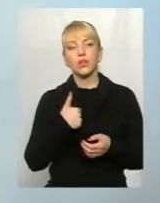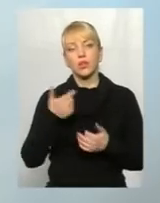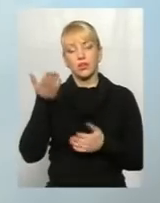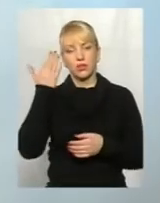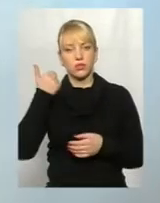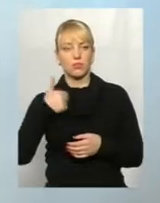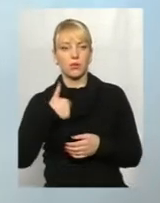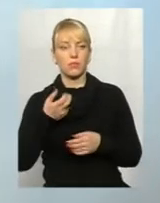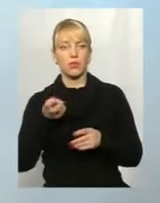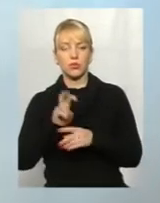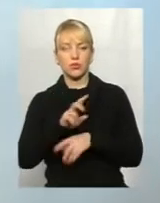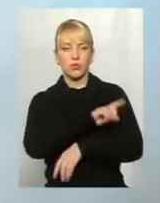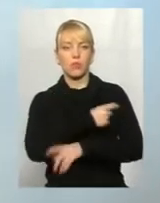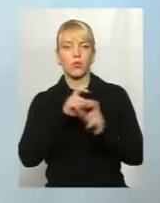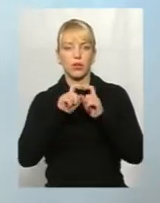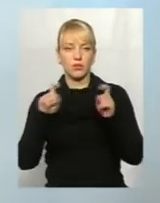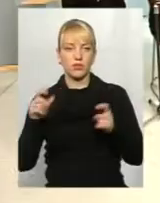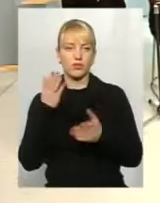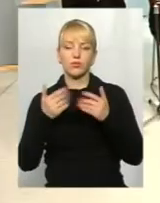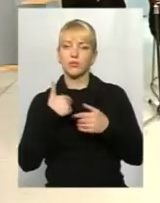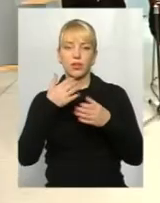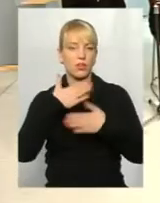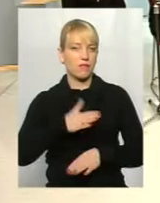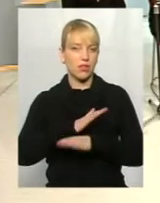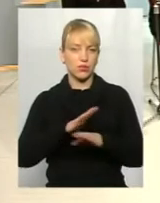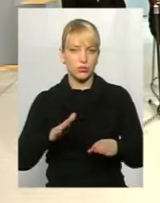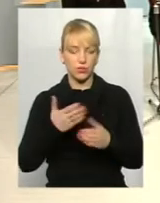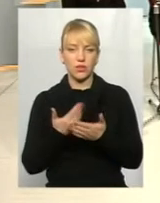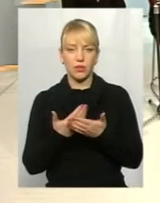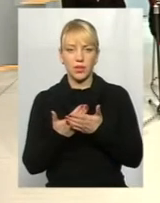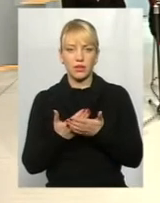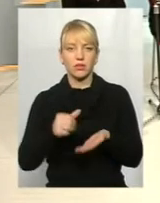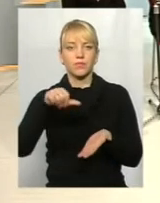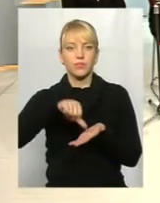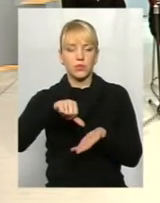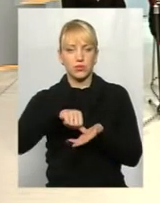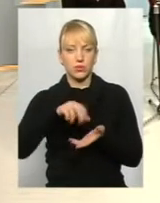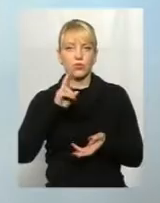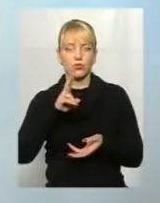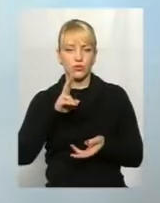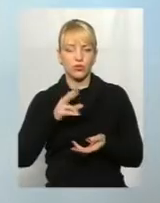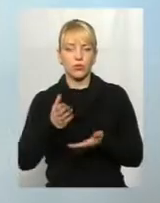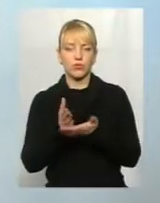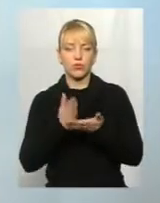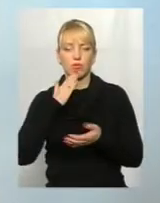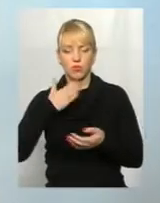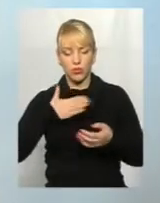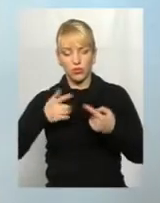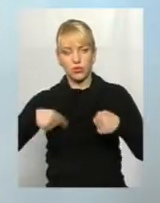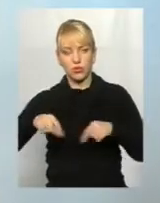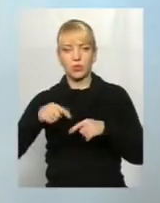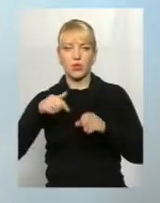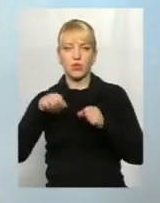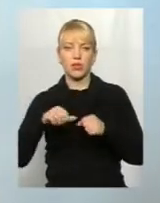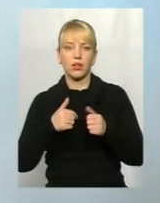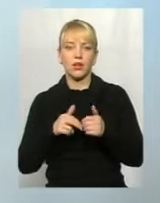наприклад, прийшовши в полінійніку. Якщо мене не влаштовував навіть той терапевт, який обслуговує мою дільницю, я б могла піти в